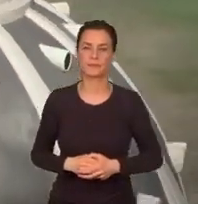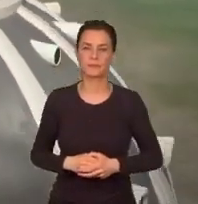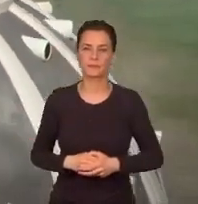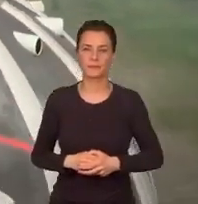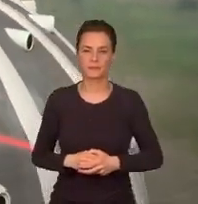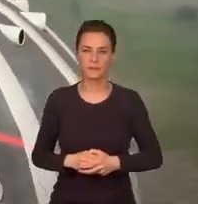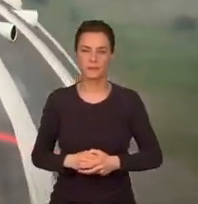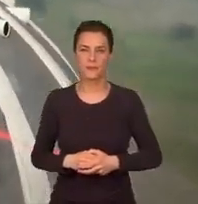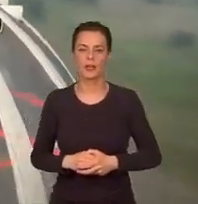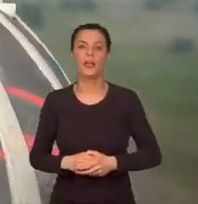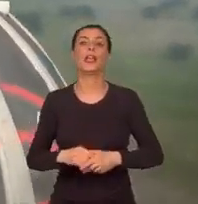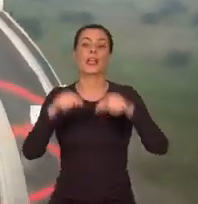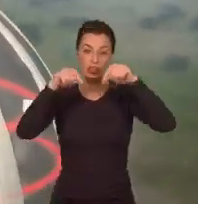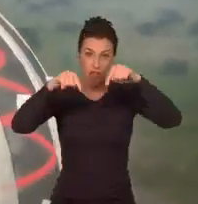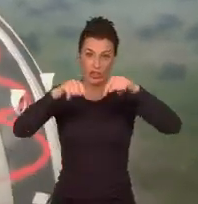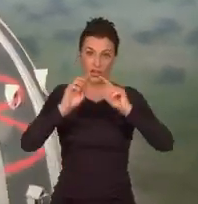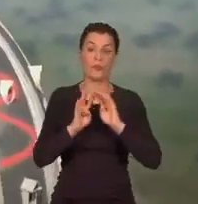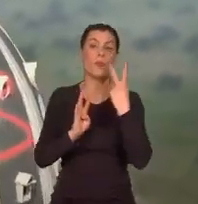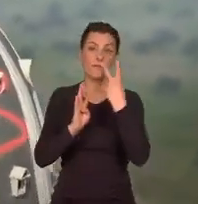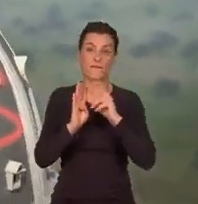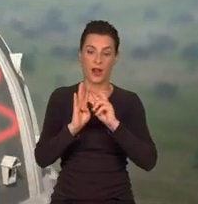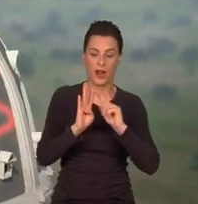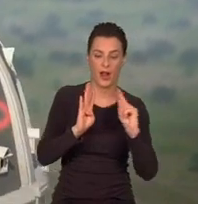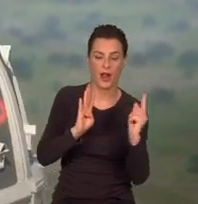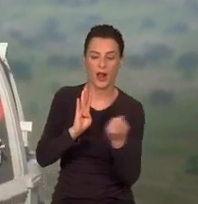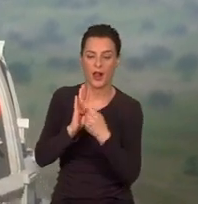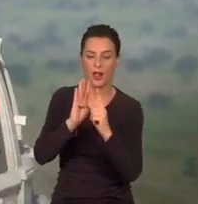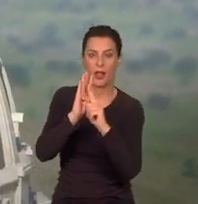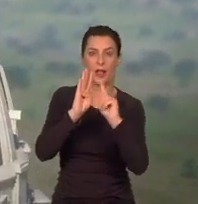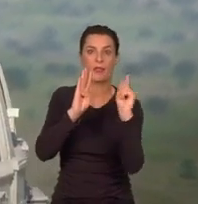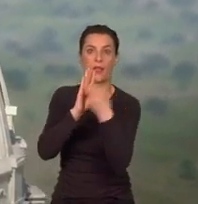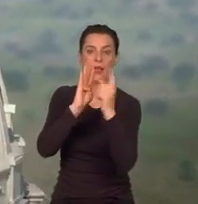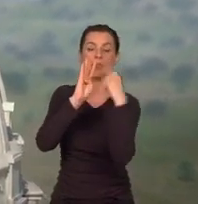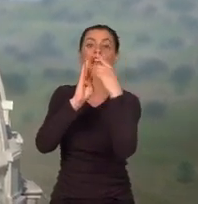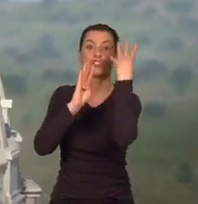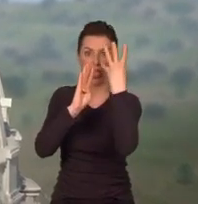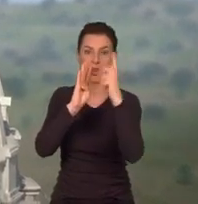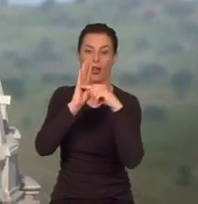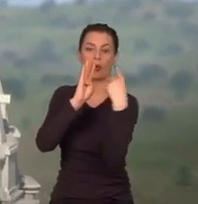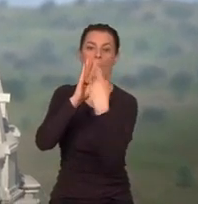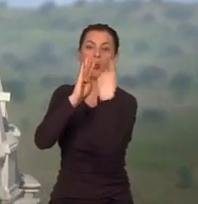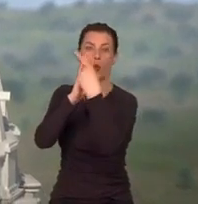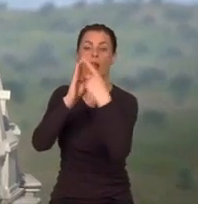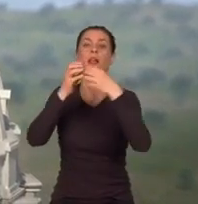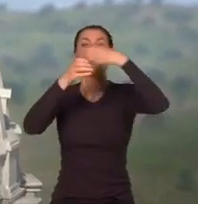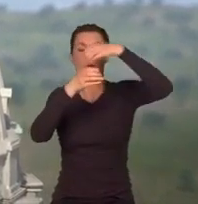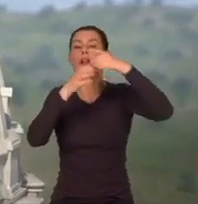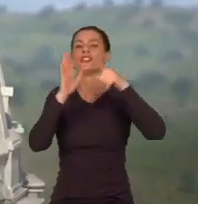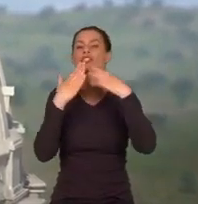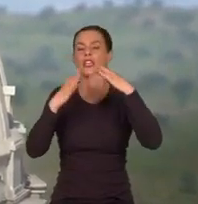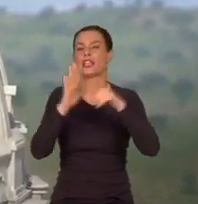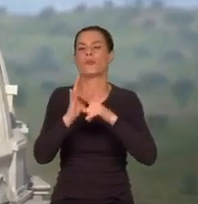W niższej części są dwa okręgi i jeszcze cztery w wyższej, co oznacza, że to niezwykle wzmocniona kopuła.